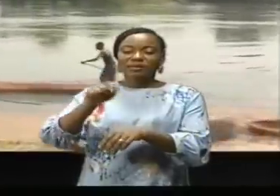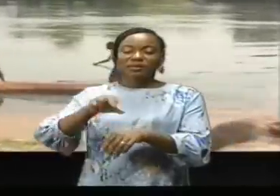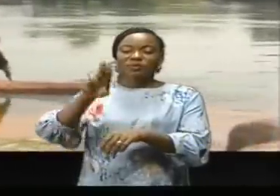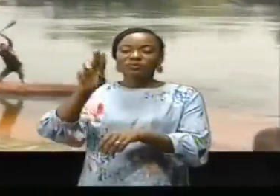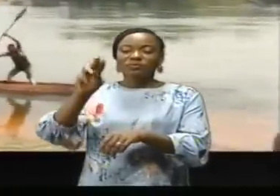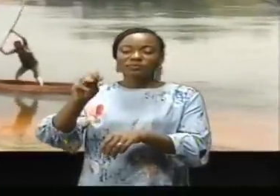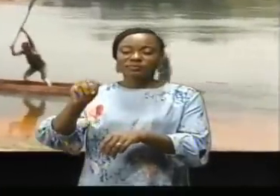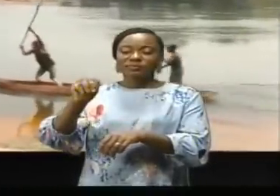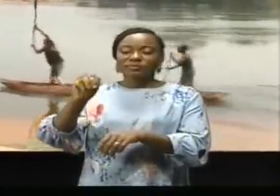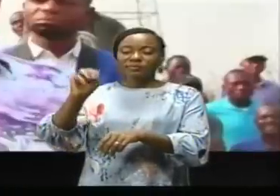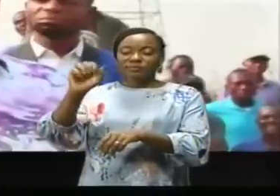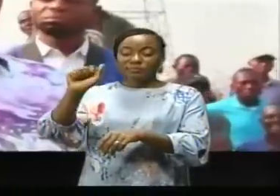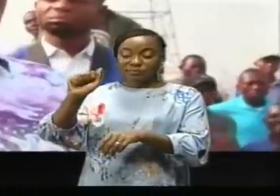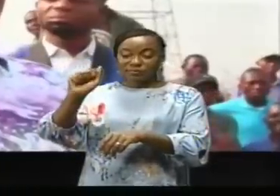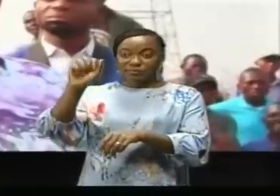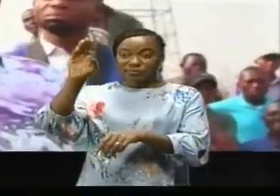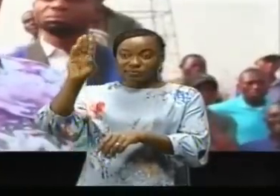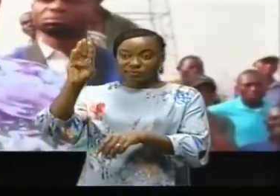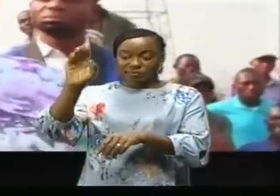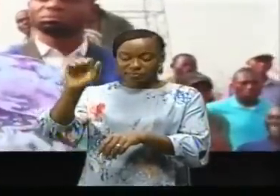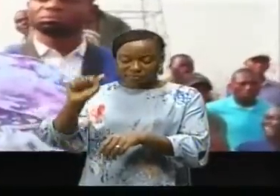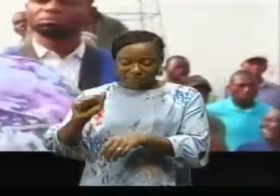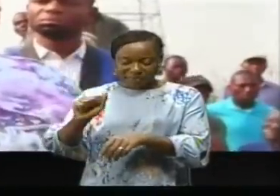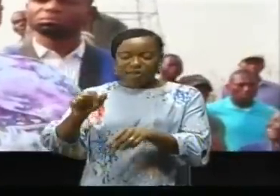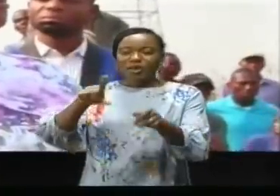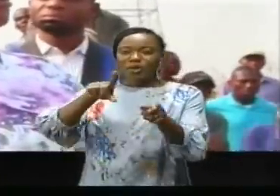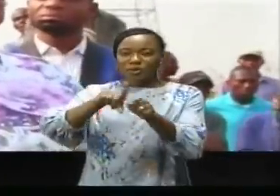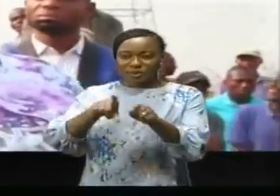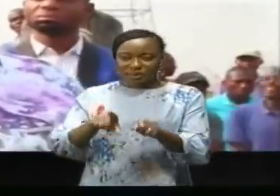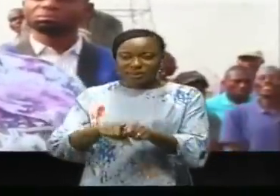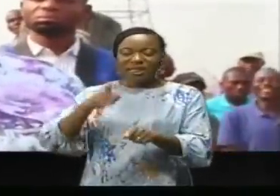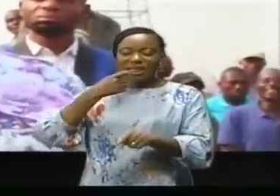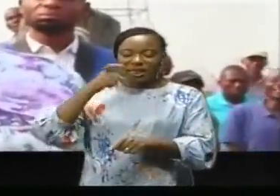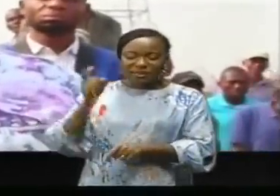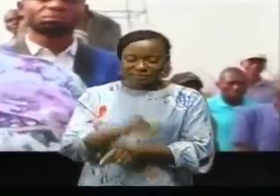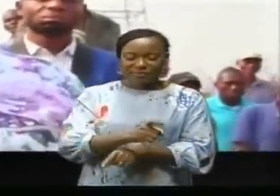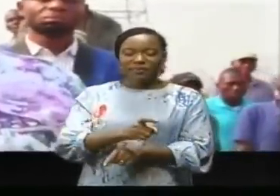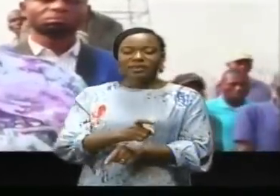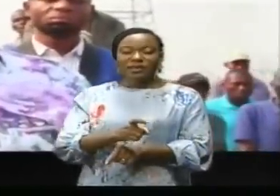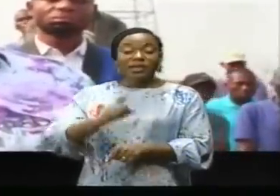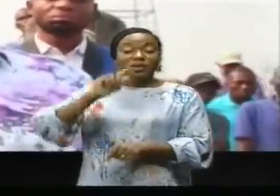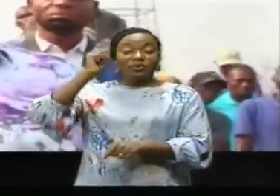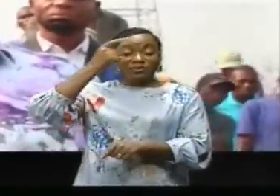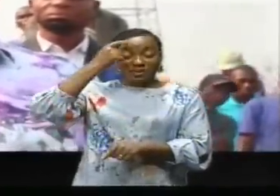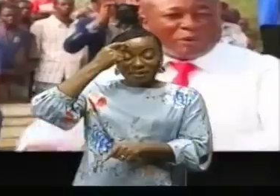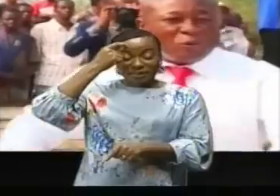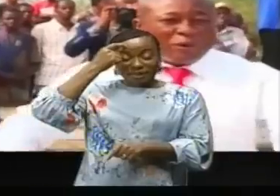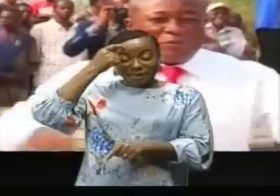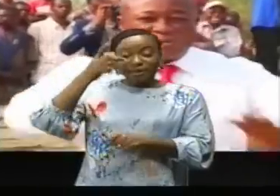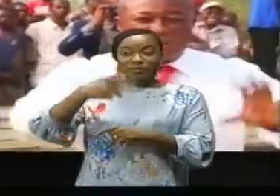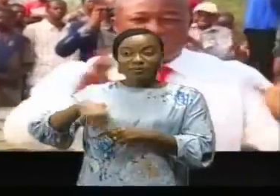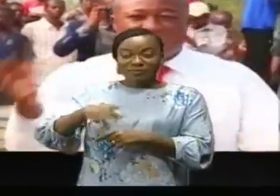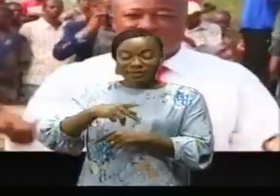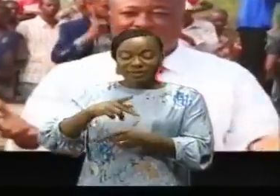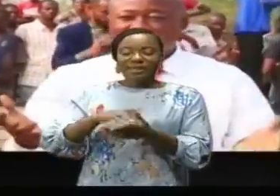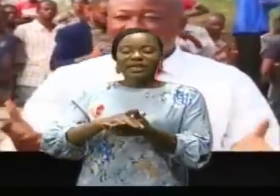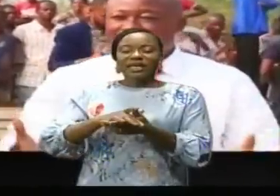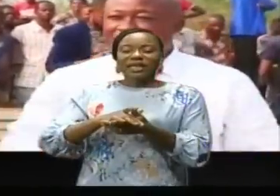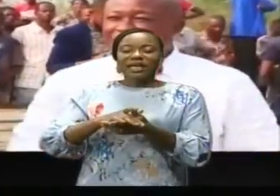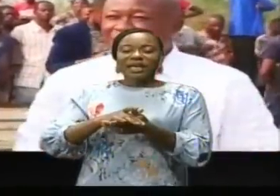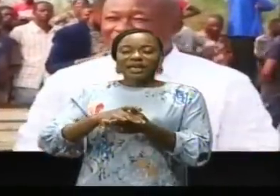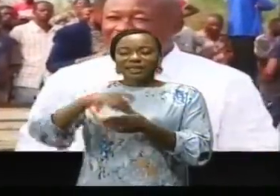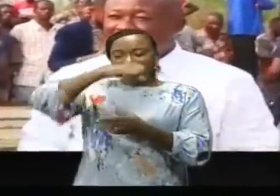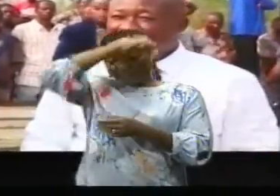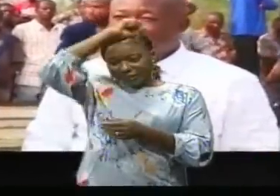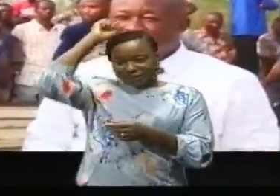'une réponse rapide, réservée aux injonctions précises données par John Kabea Shikai, gouverneur de province du Kassa central, qui tient à éviter à ses